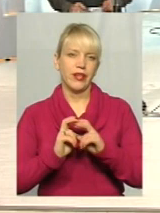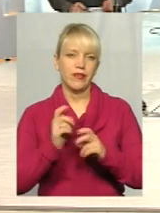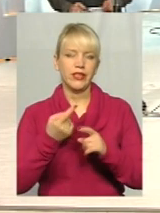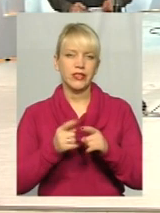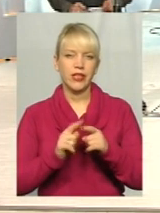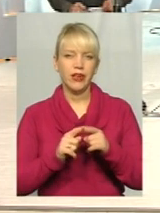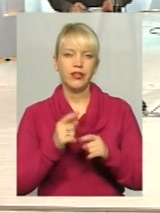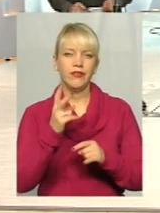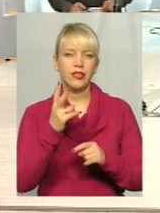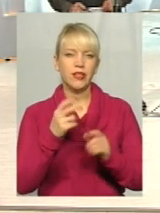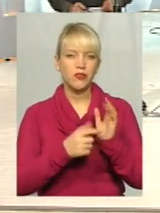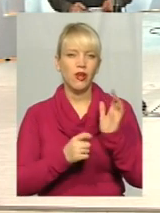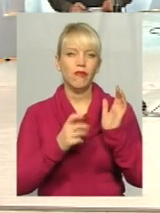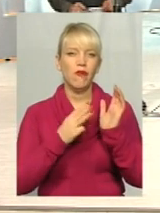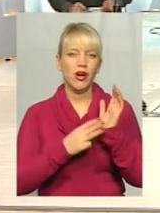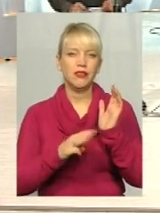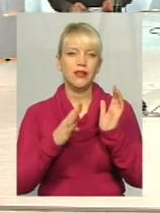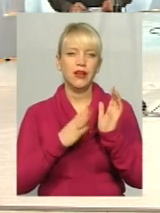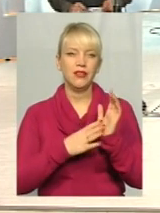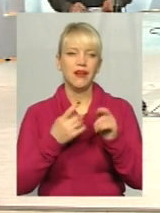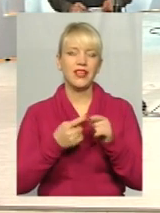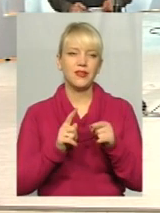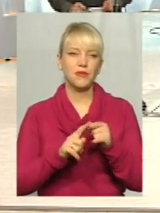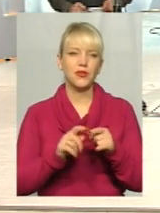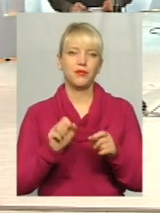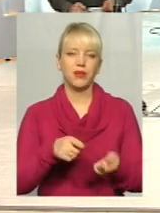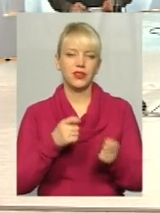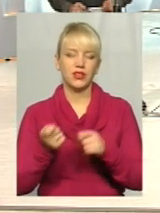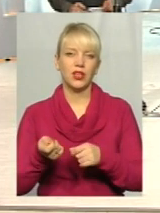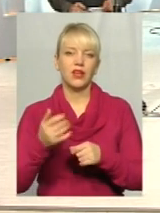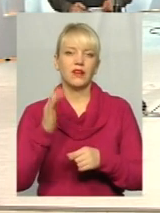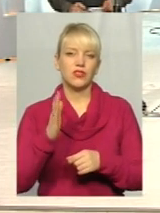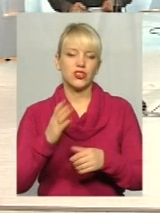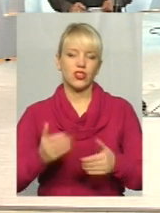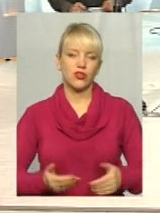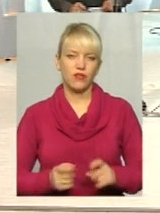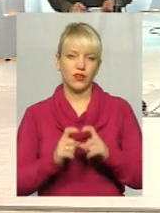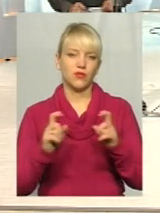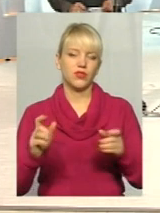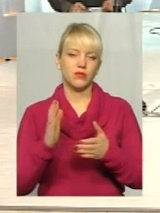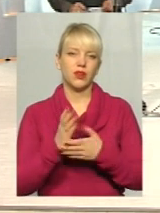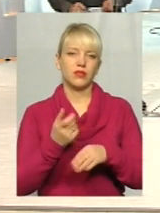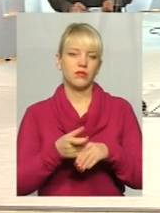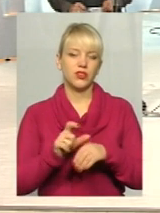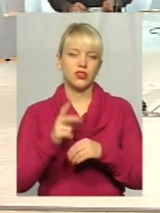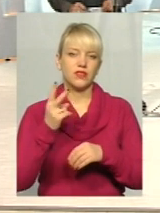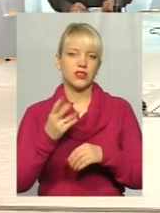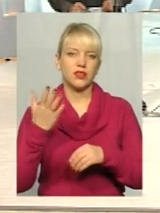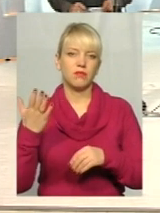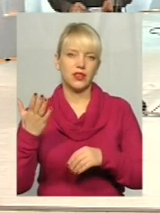них 679, ми говоримо про житловий фонд, мають більше 25 років